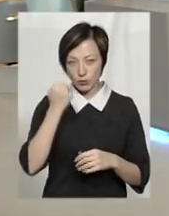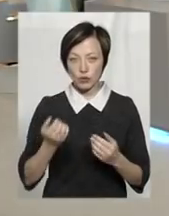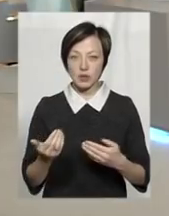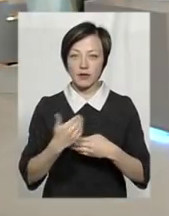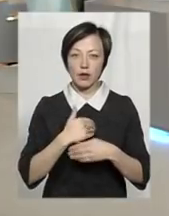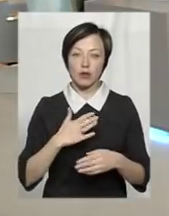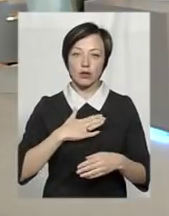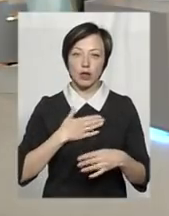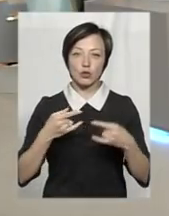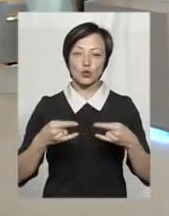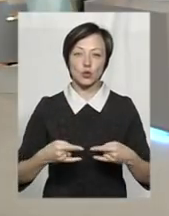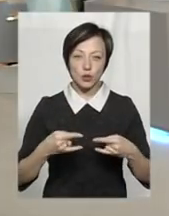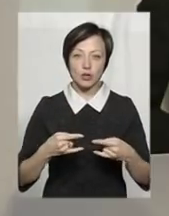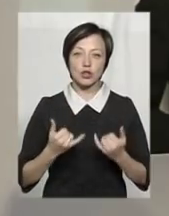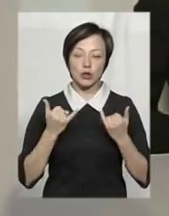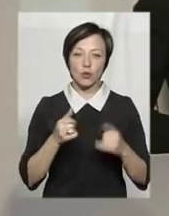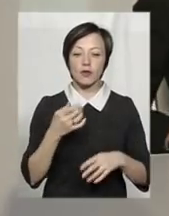те, що завітали до нашої студії.